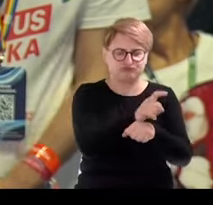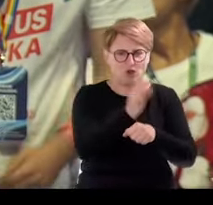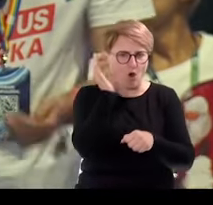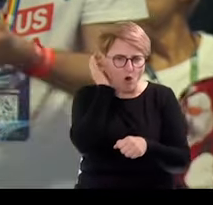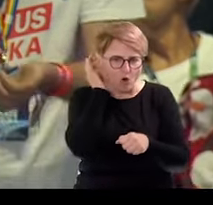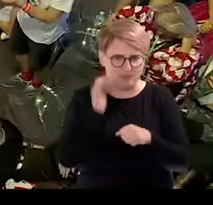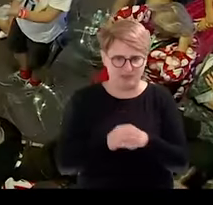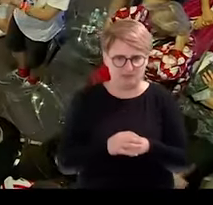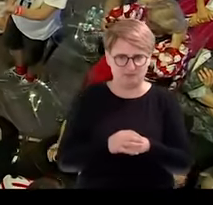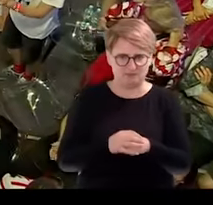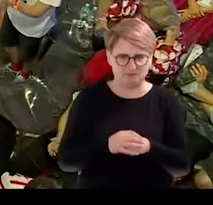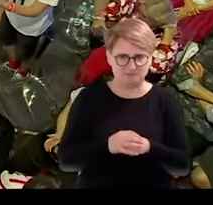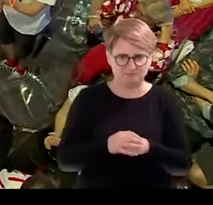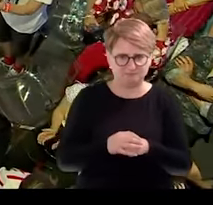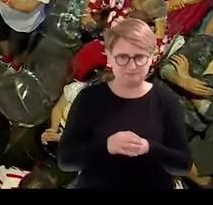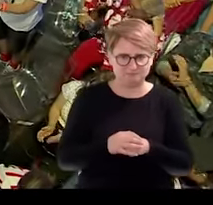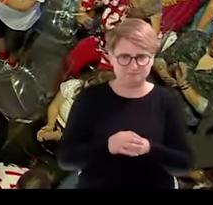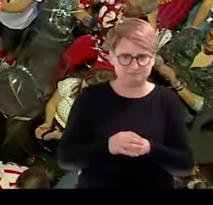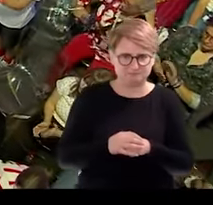Trybunału Przyłębskiej.